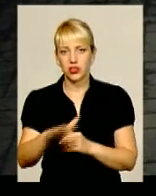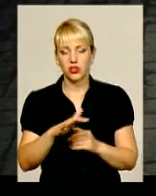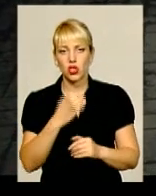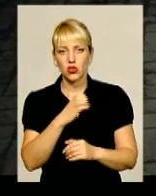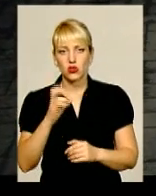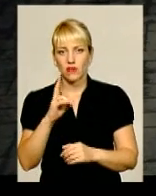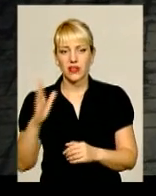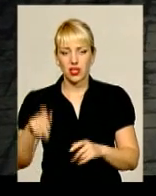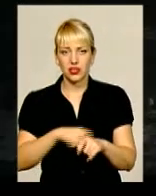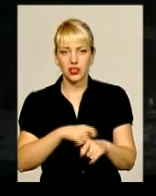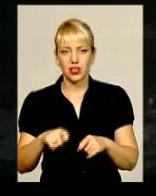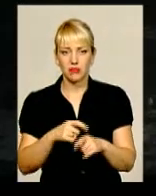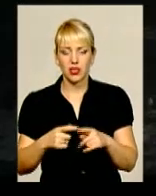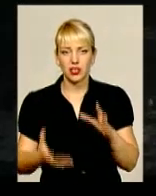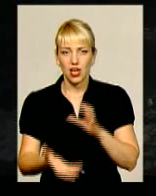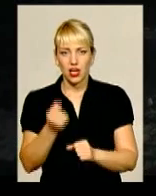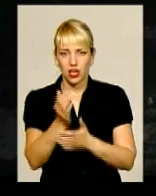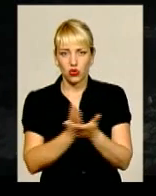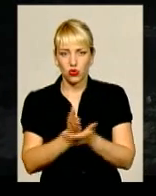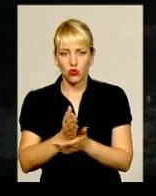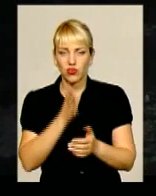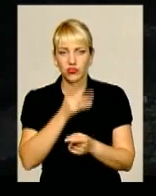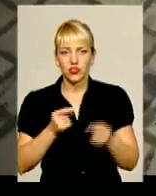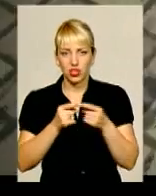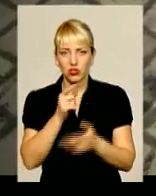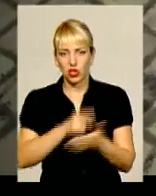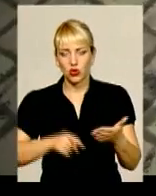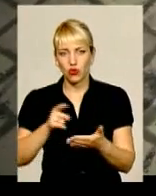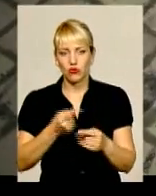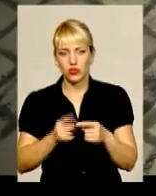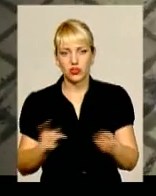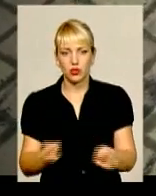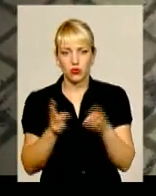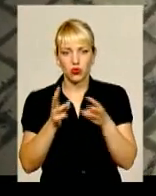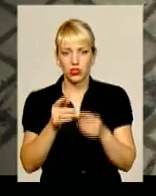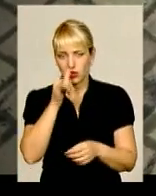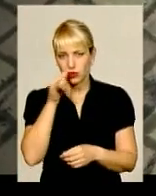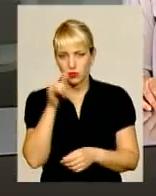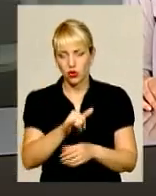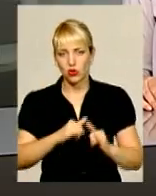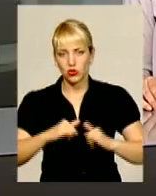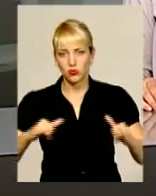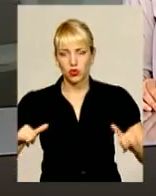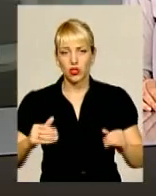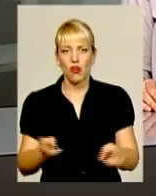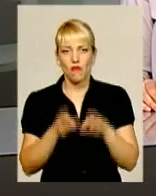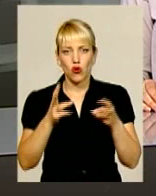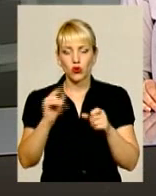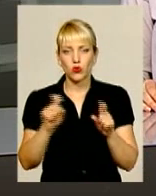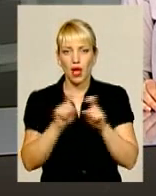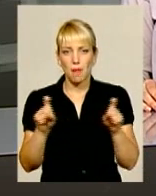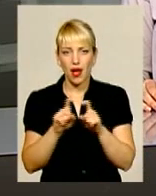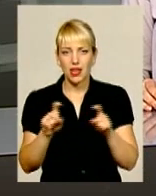квадратних метрів. Рятувальники вчасно локалізували пожежу та не допустили розповсюдження вогню на магазин автозапчастин,